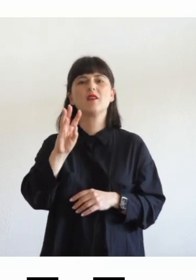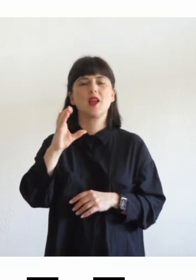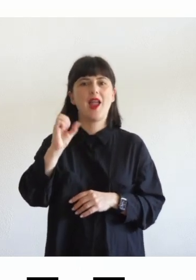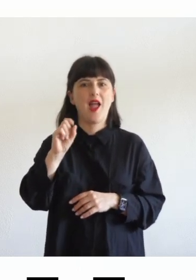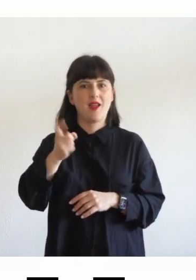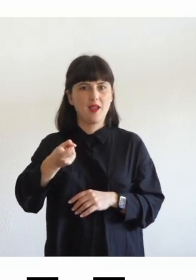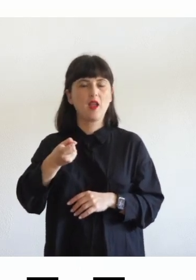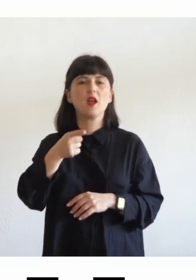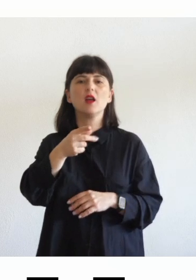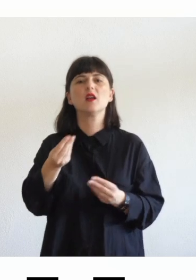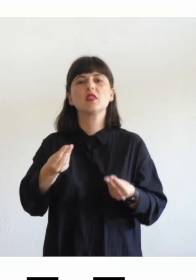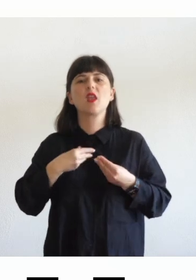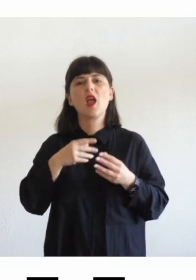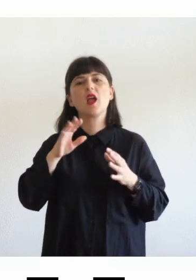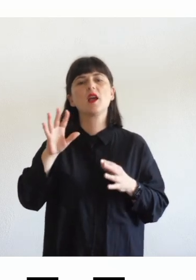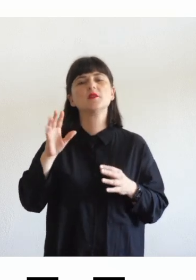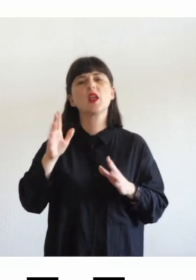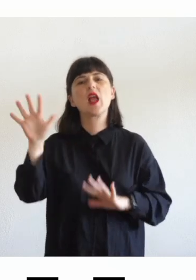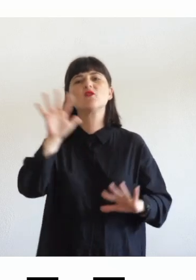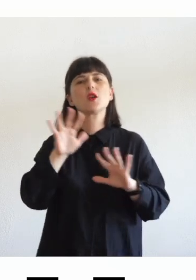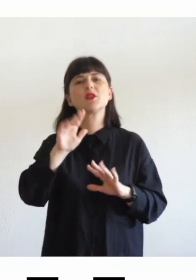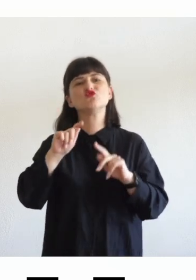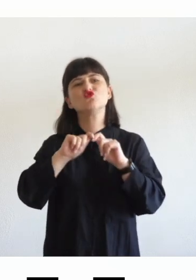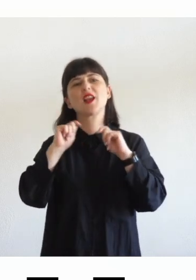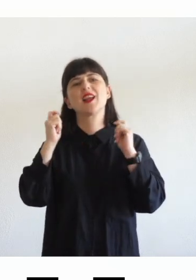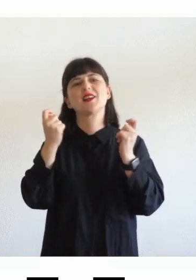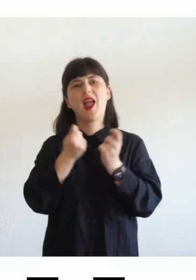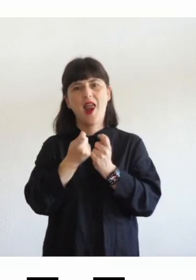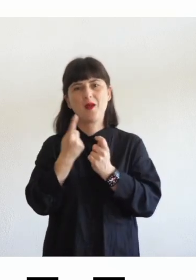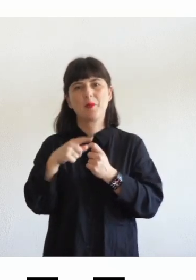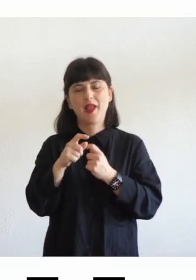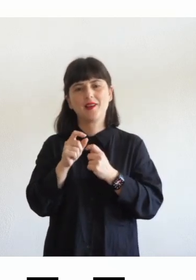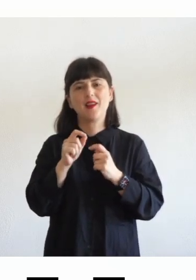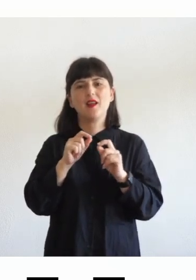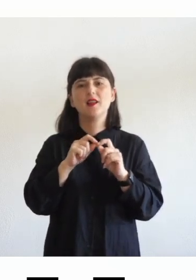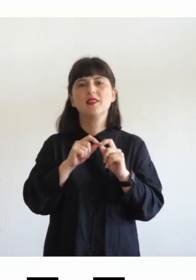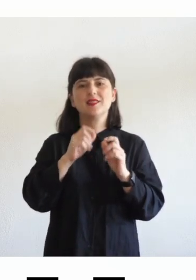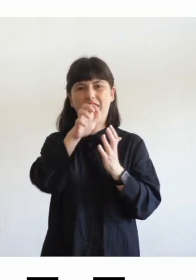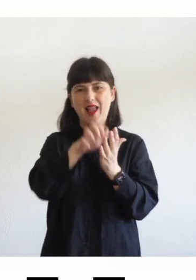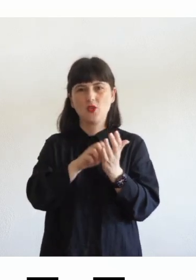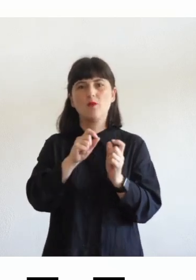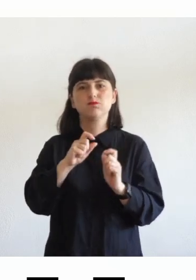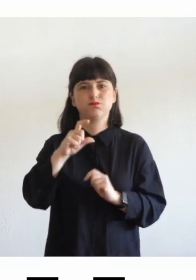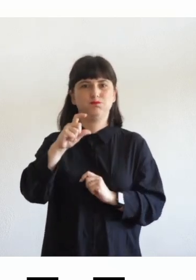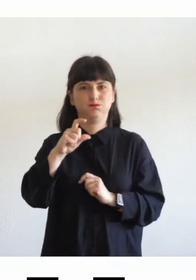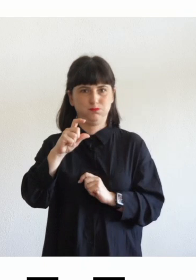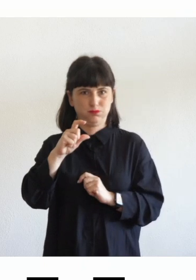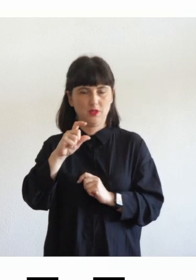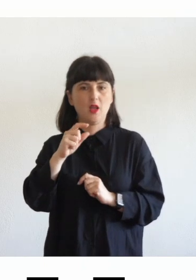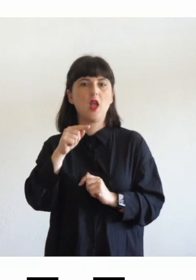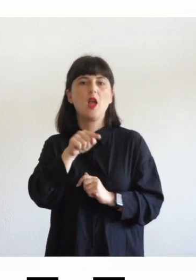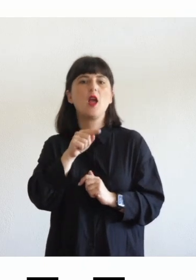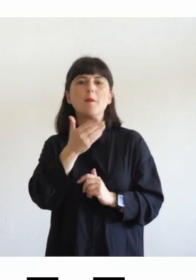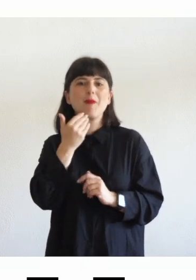si può usare l'enfasi bold per cui un testo senza indicatori testuali sarebbe comunque accessibile